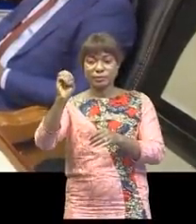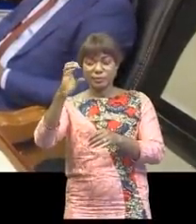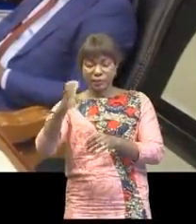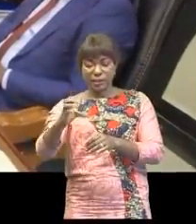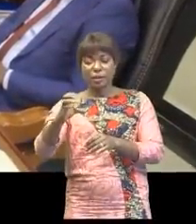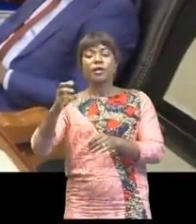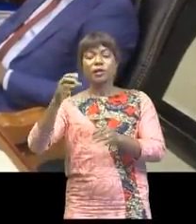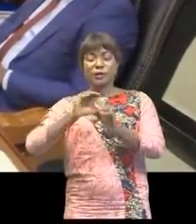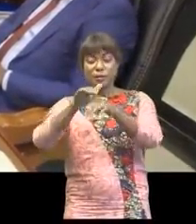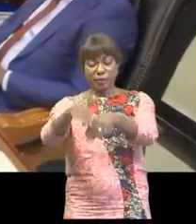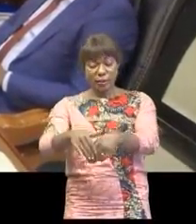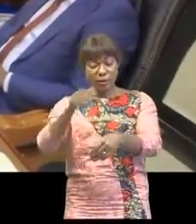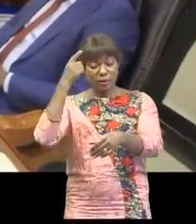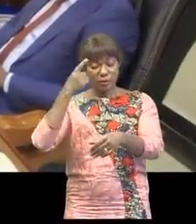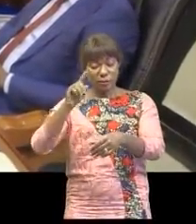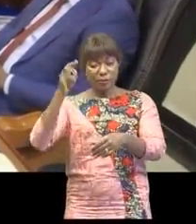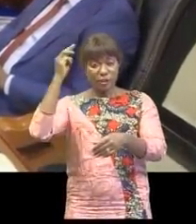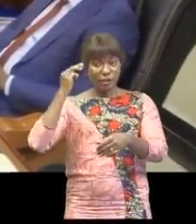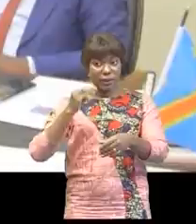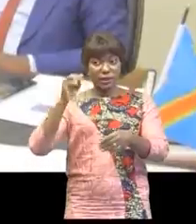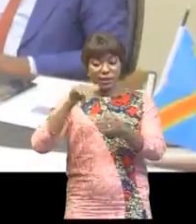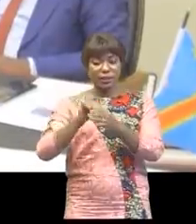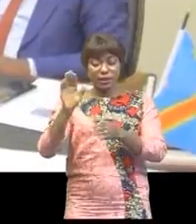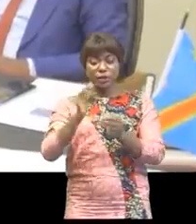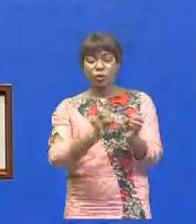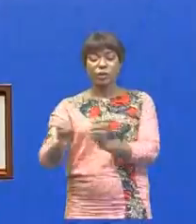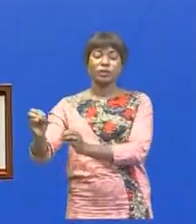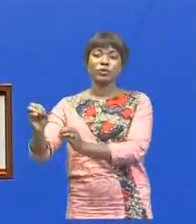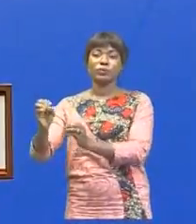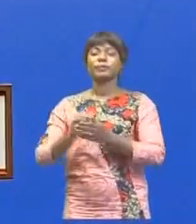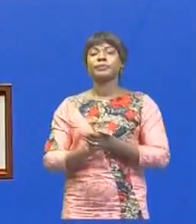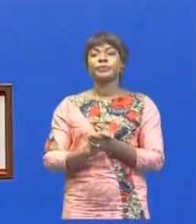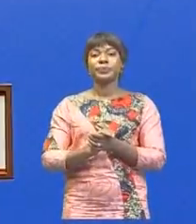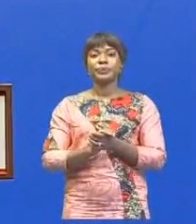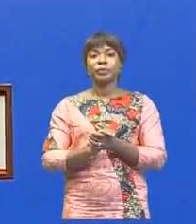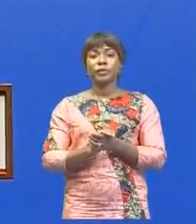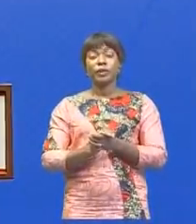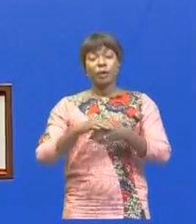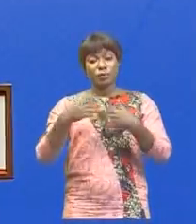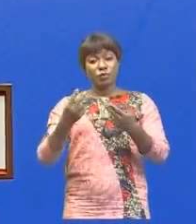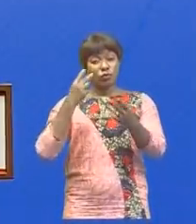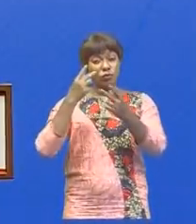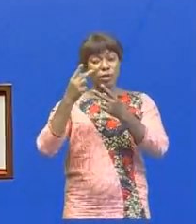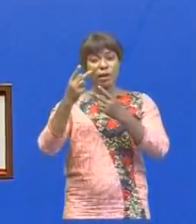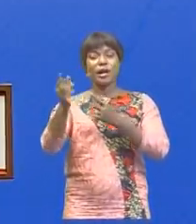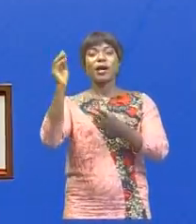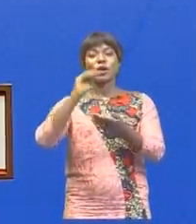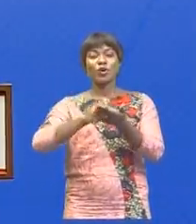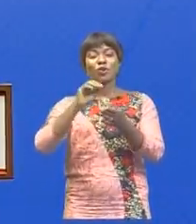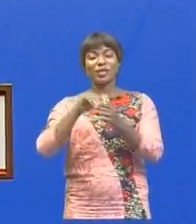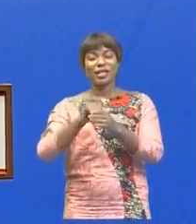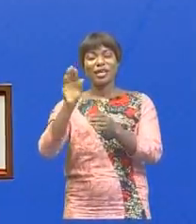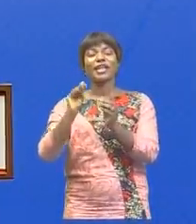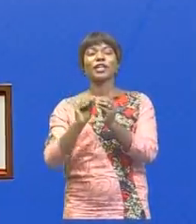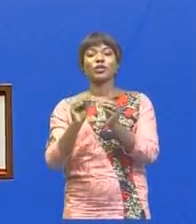partie de la Troïka de ministres de cette organisation. En perspective de la tenue de ses assises